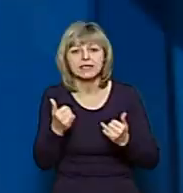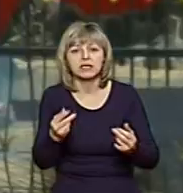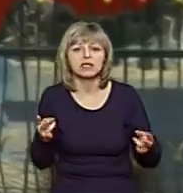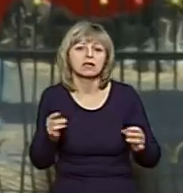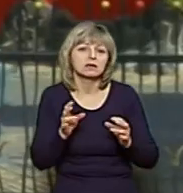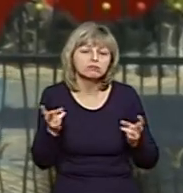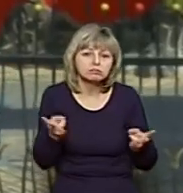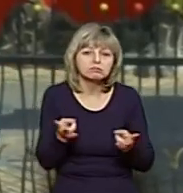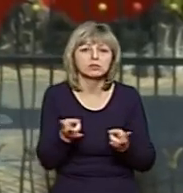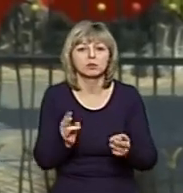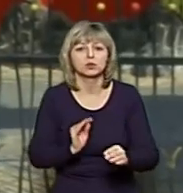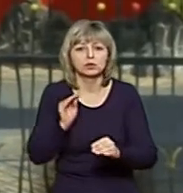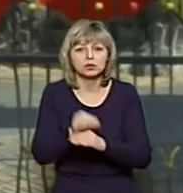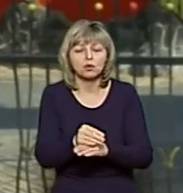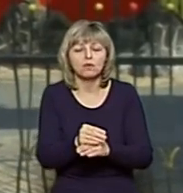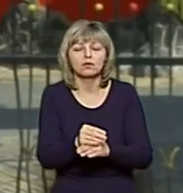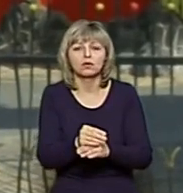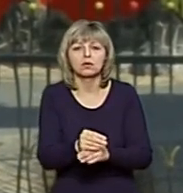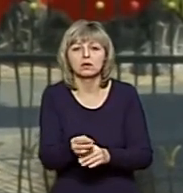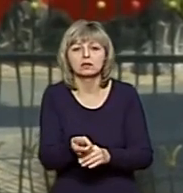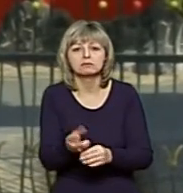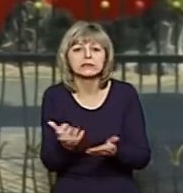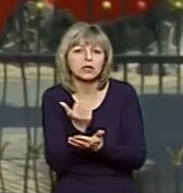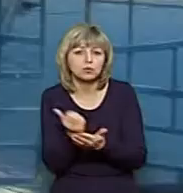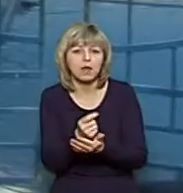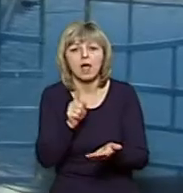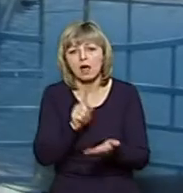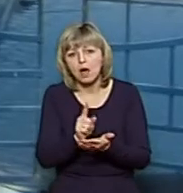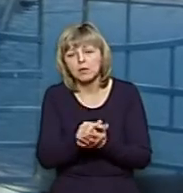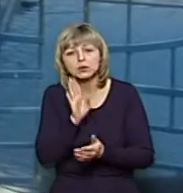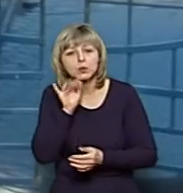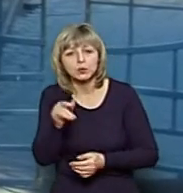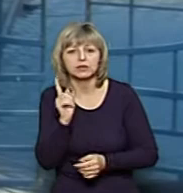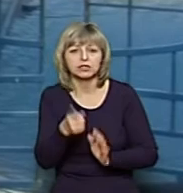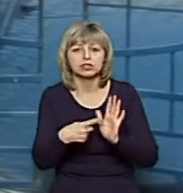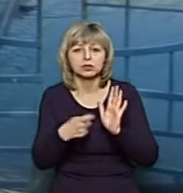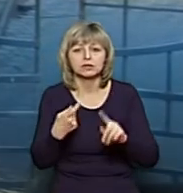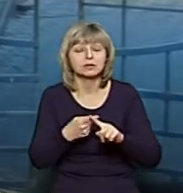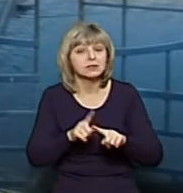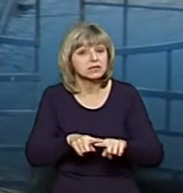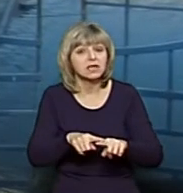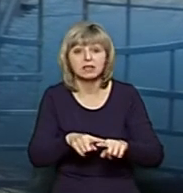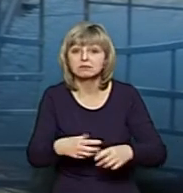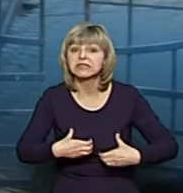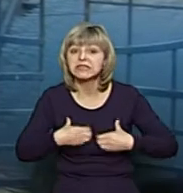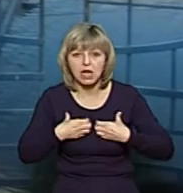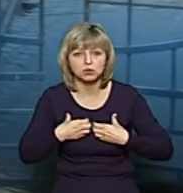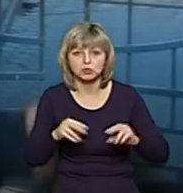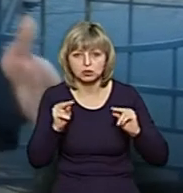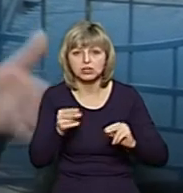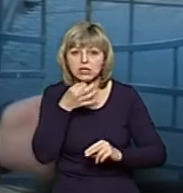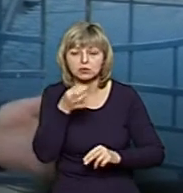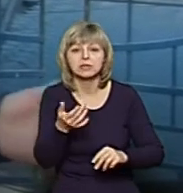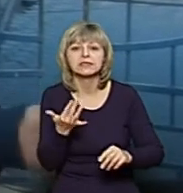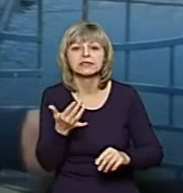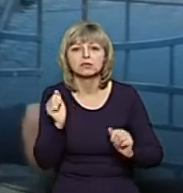потребує додаткового заробітку, шиве на пенсію 1600. Чесно вам сказати, це страшно. Це